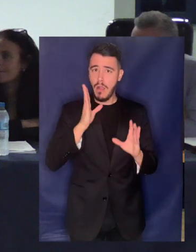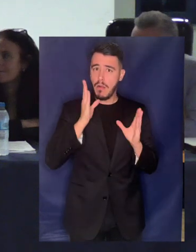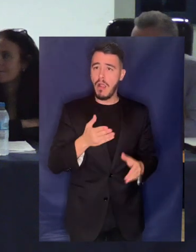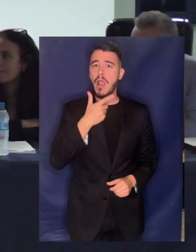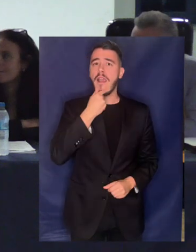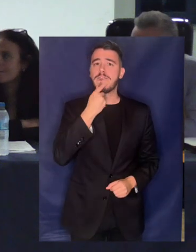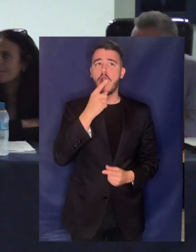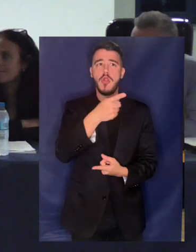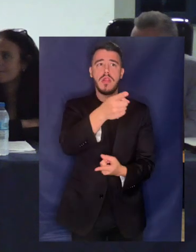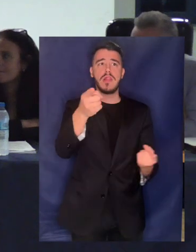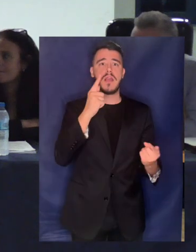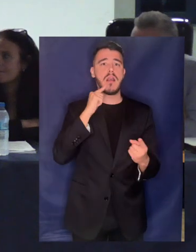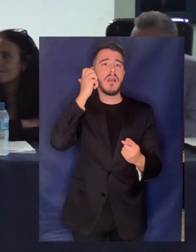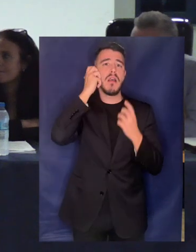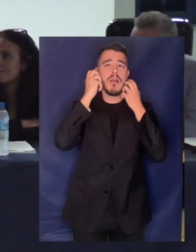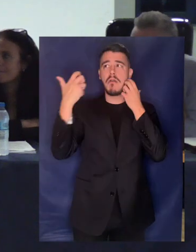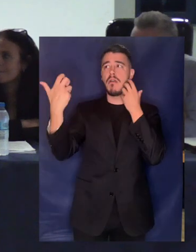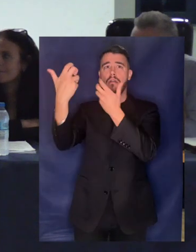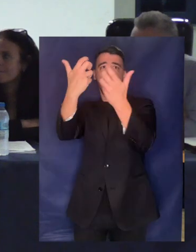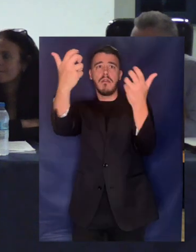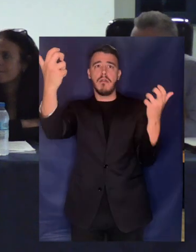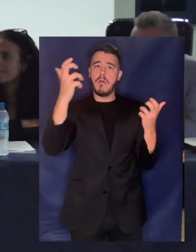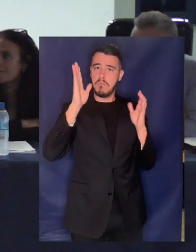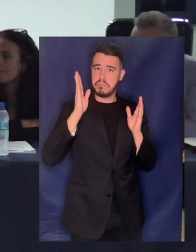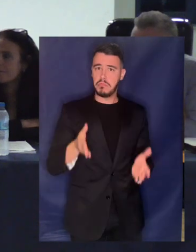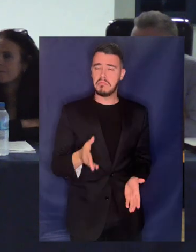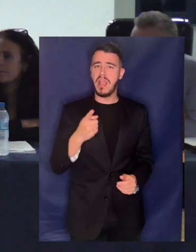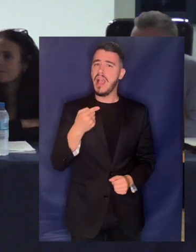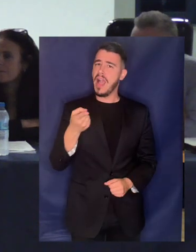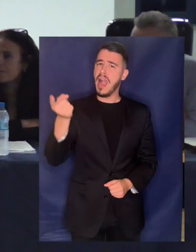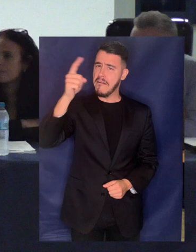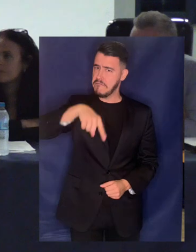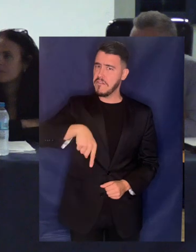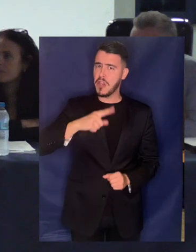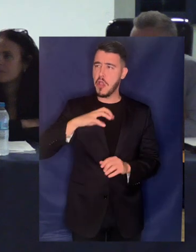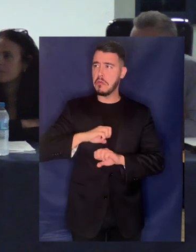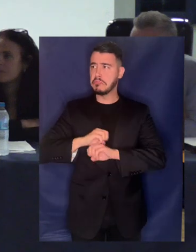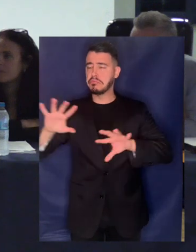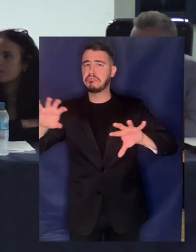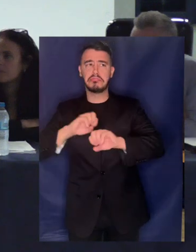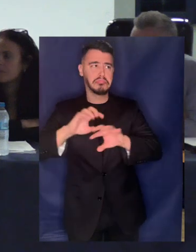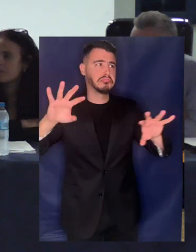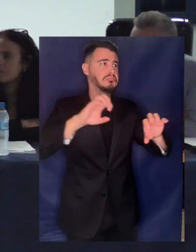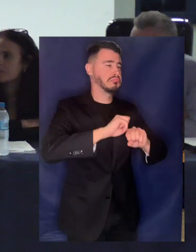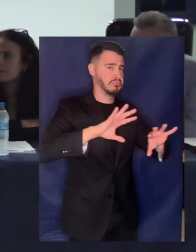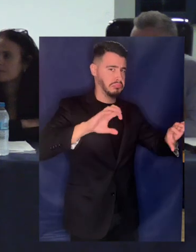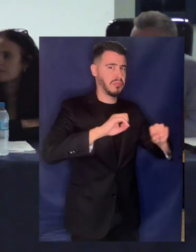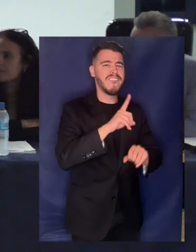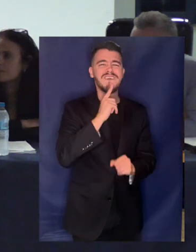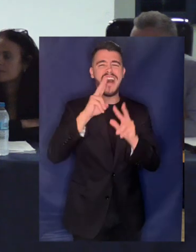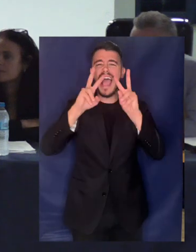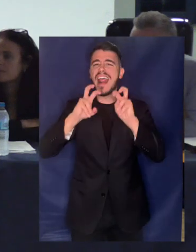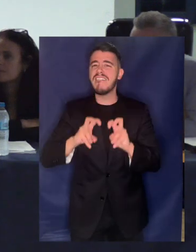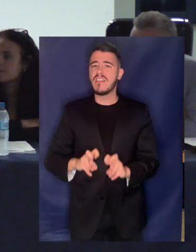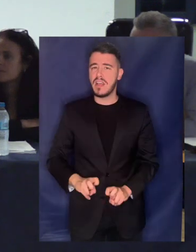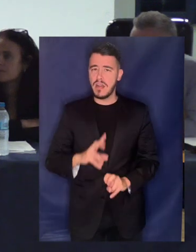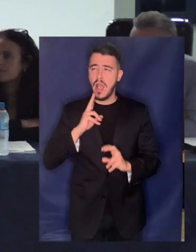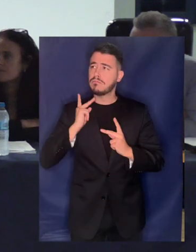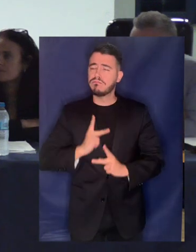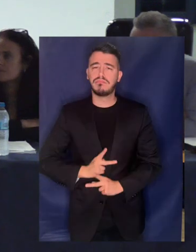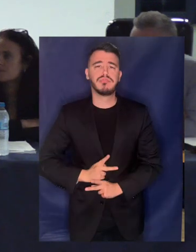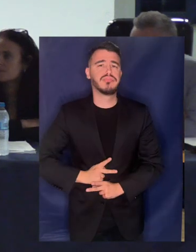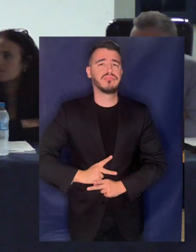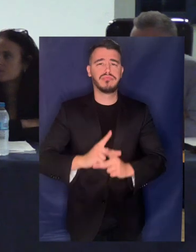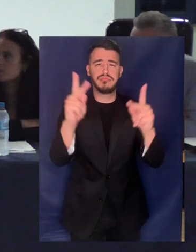σας Αλλά νομίζω ότι αύριο σε αρκετά μέσα ενημέρωσης θα έχει διανημηθεί και θα είναι